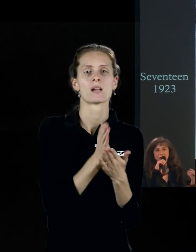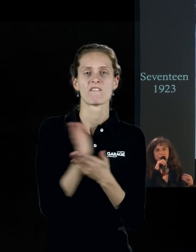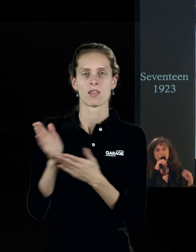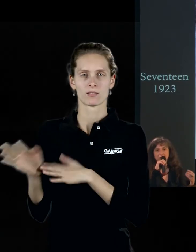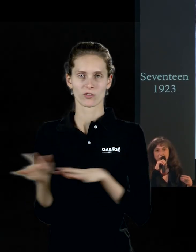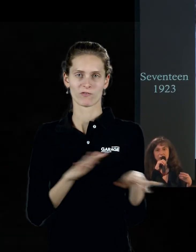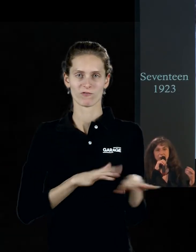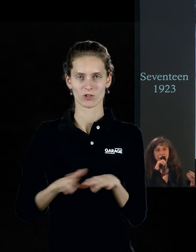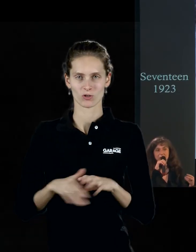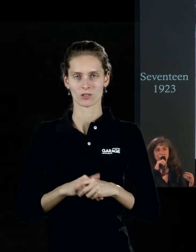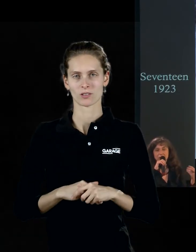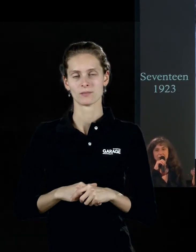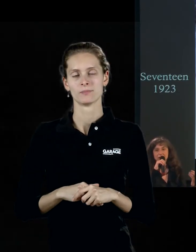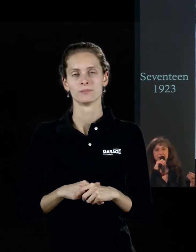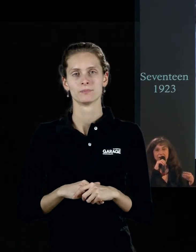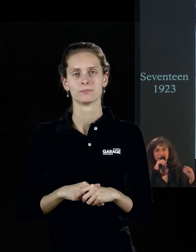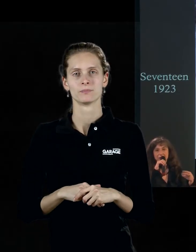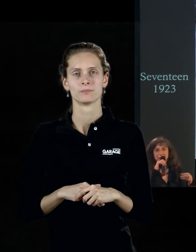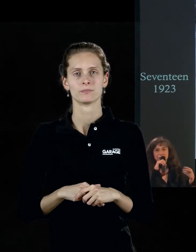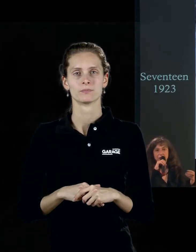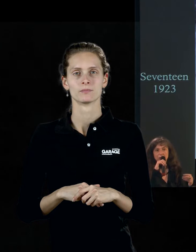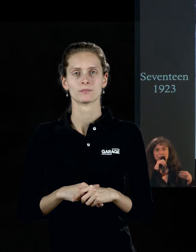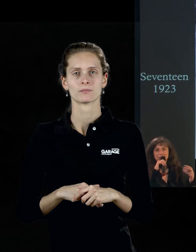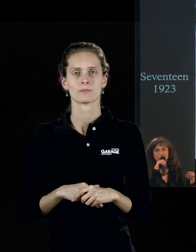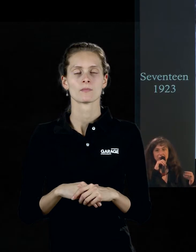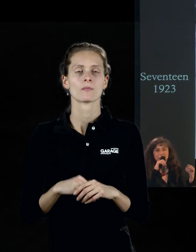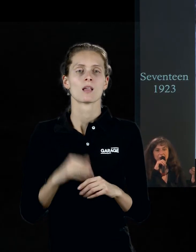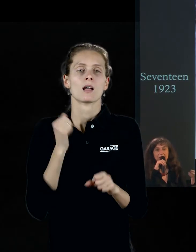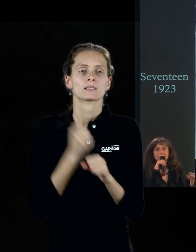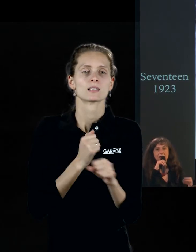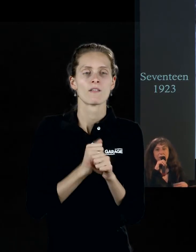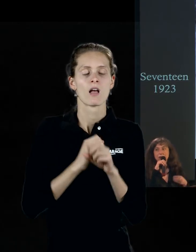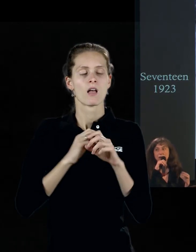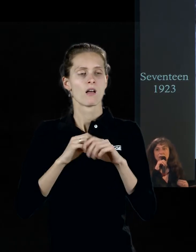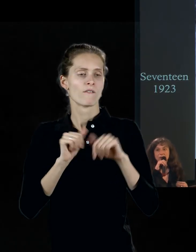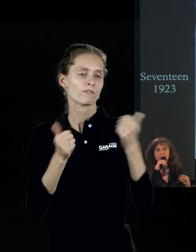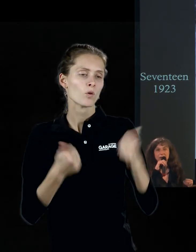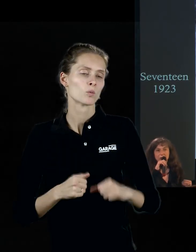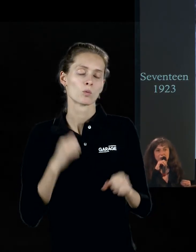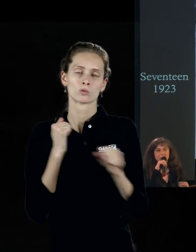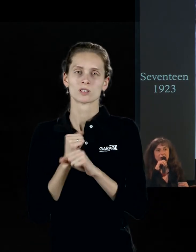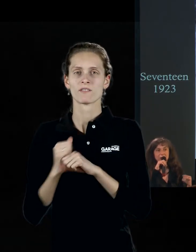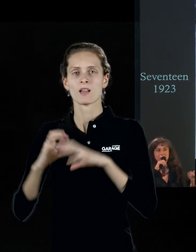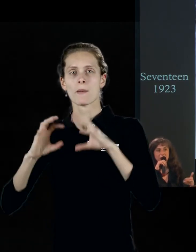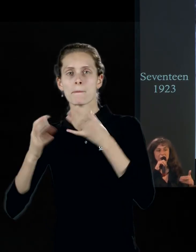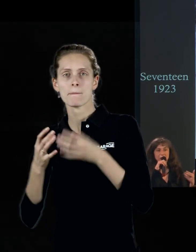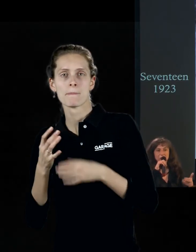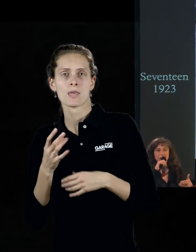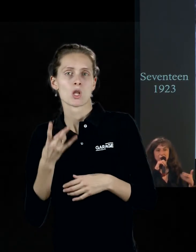векторы, по которым двигаются линии, создавая формы, создавая миры, но отнюдь не фиксируя их.